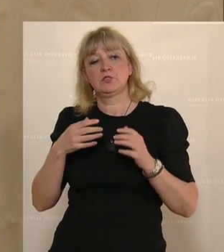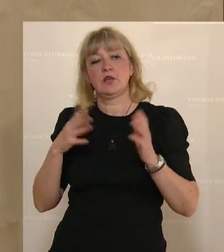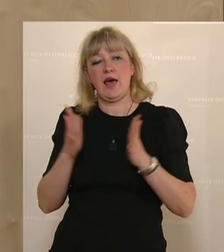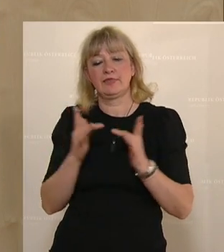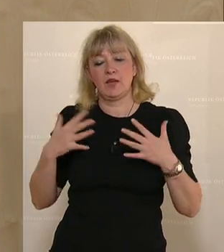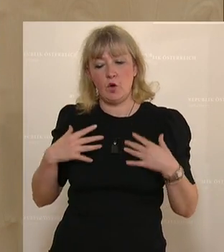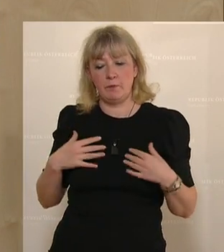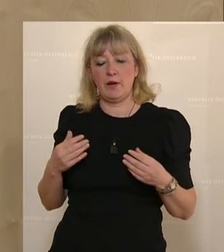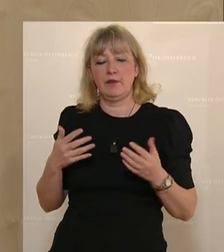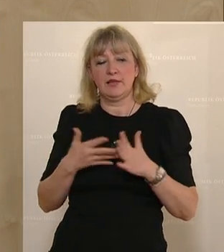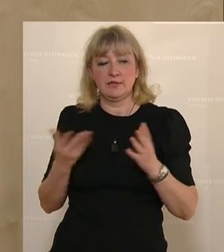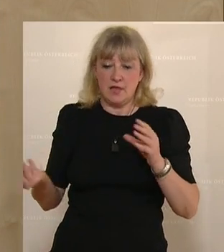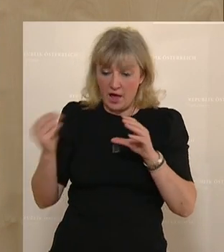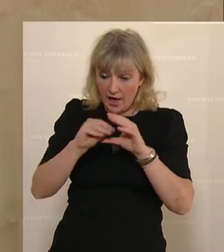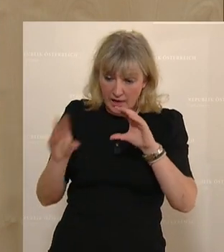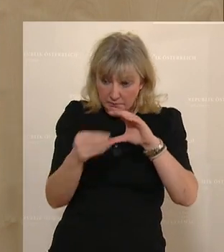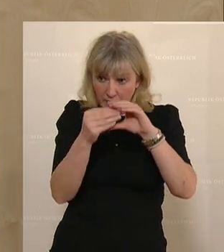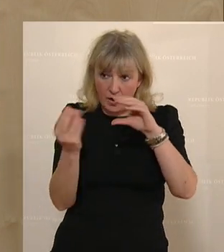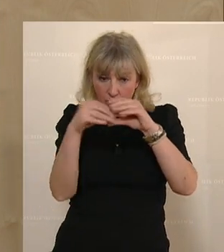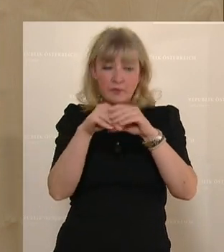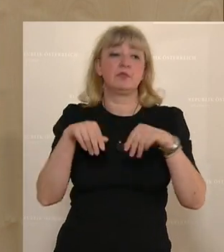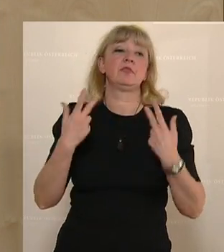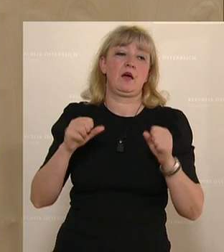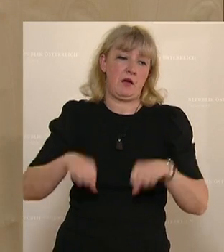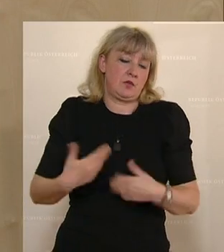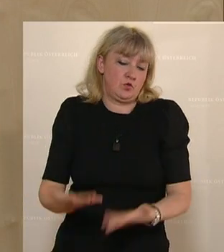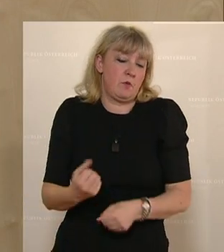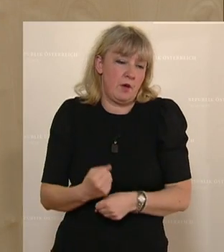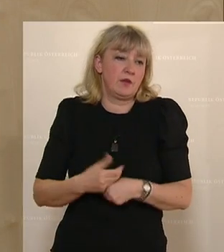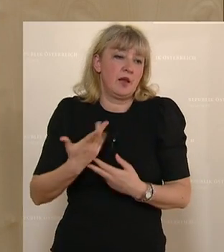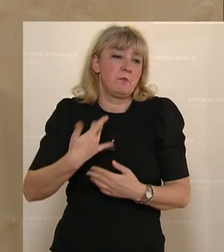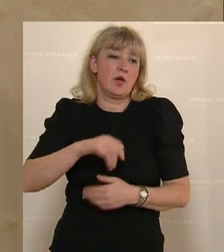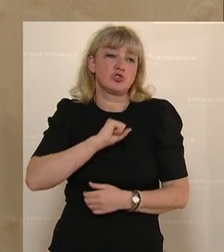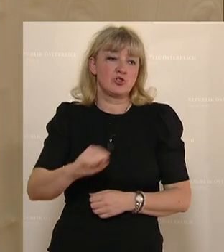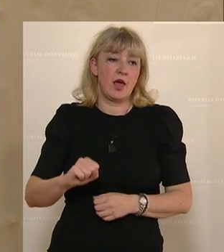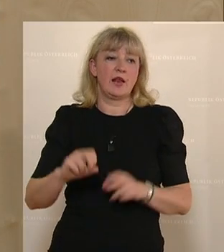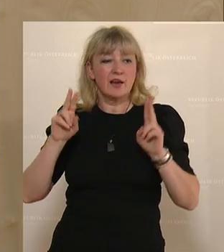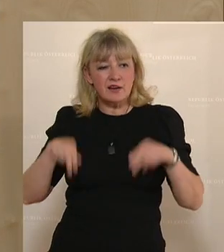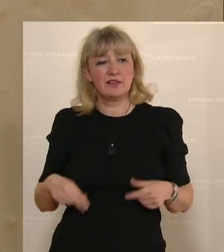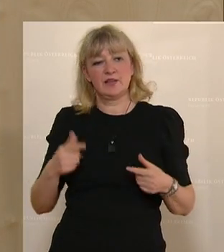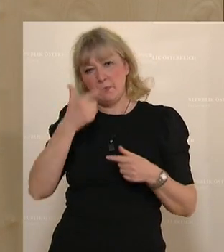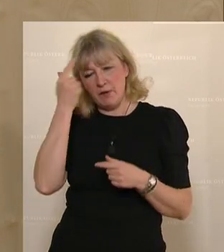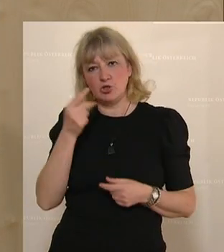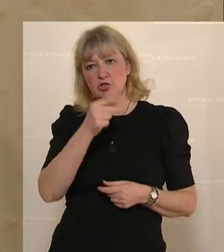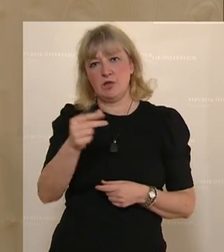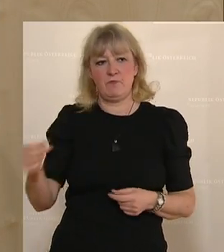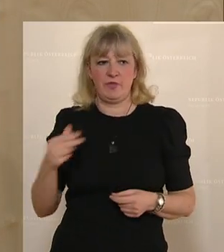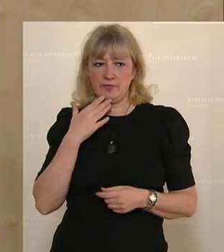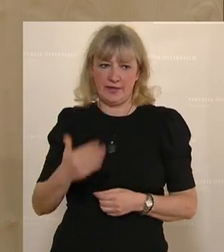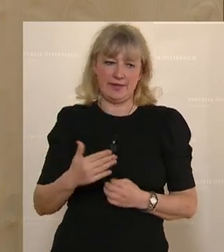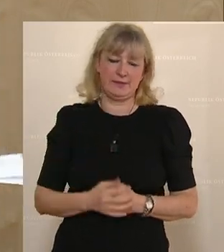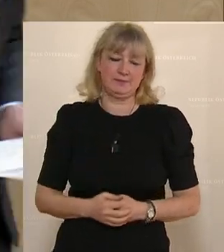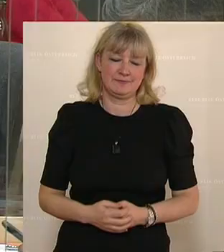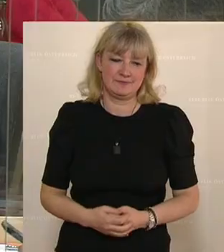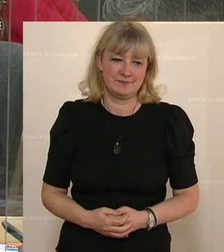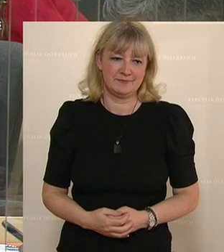Antikörpertests einbauen würden, könnte man das machen und schneller die richtigen Menschen impfen. Dankeschön.